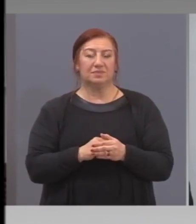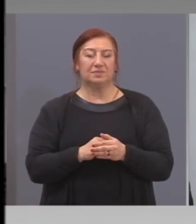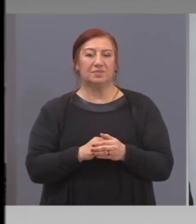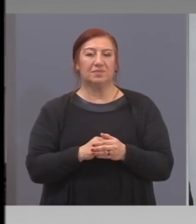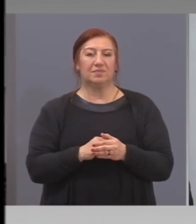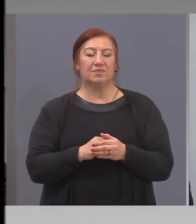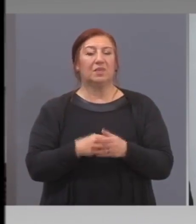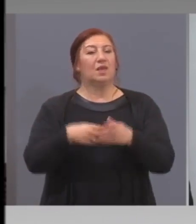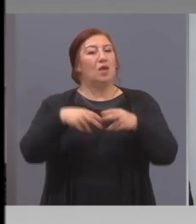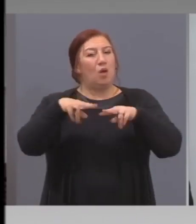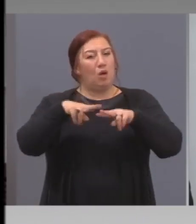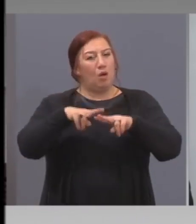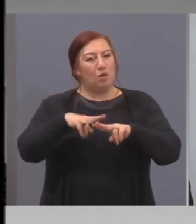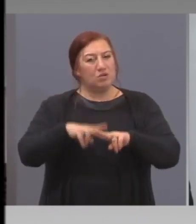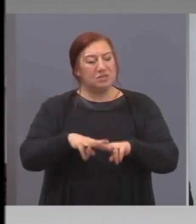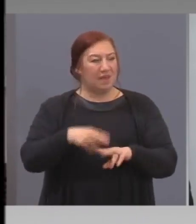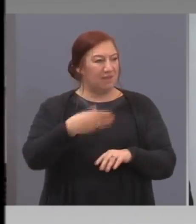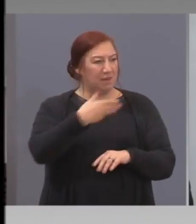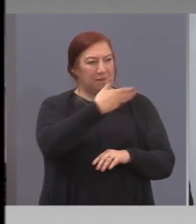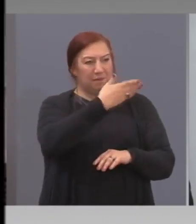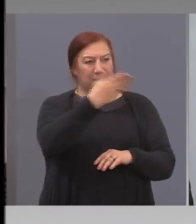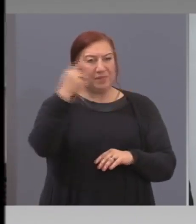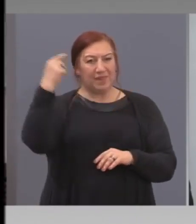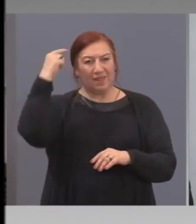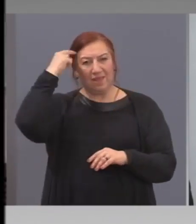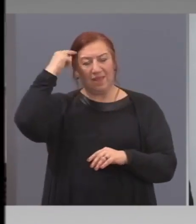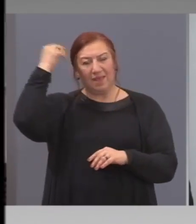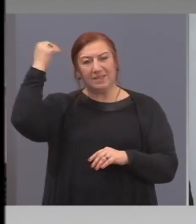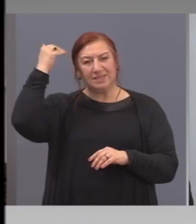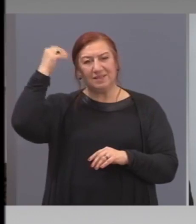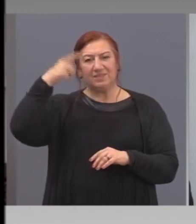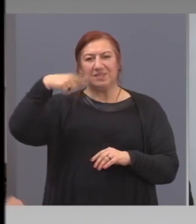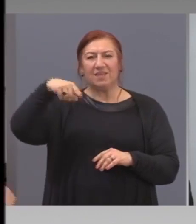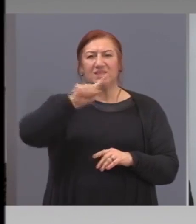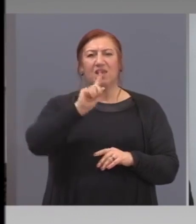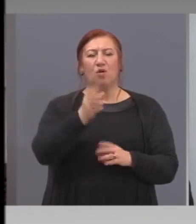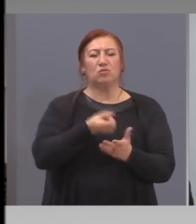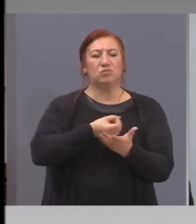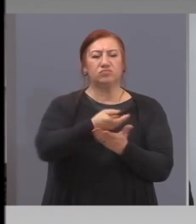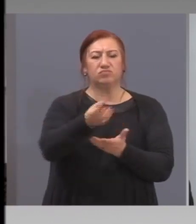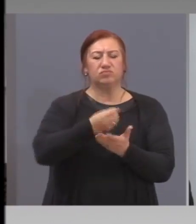Оставам на на съвеста на всеки, който ти ръжира лъжи.